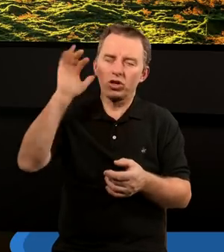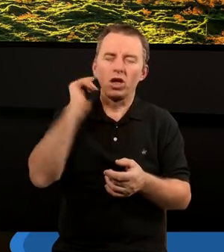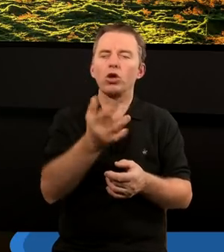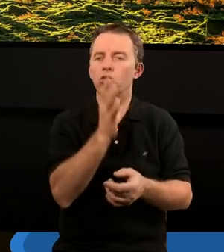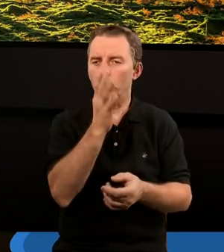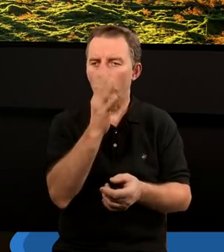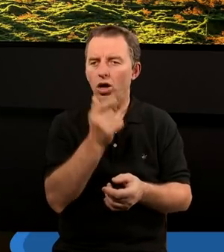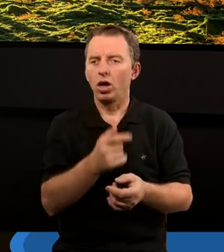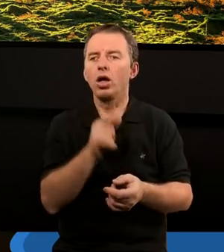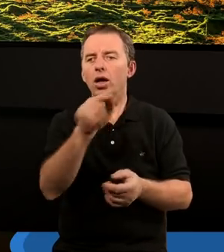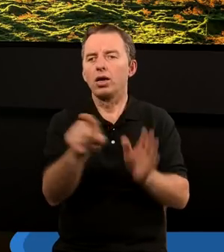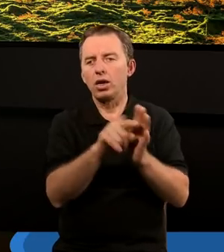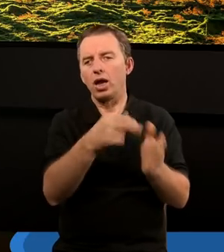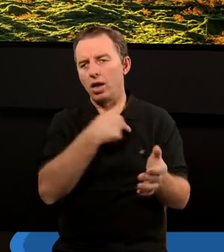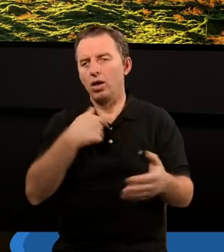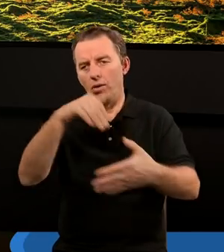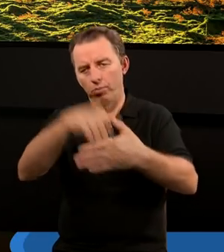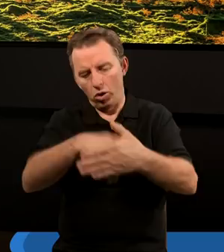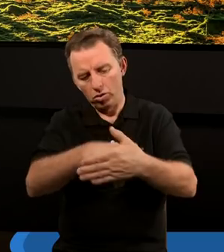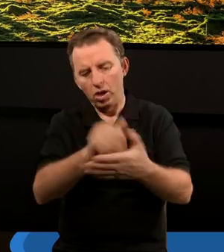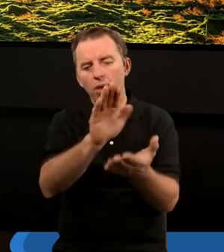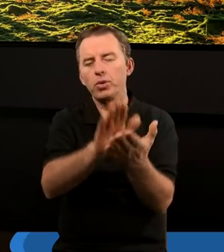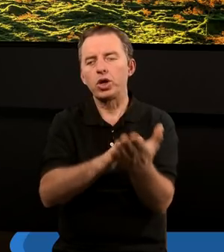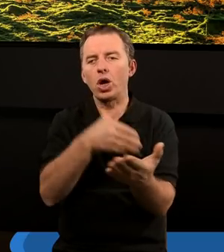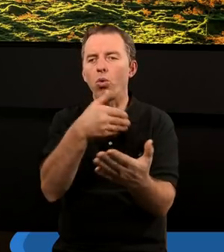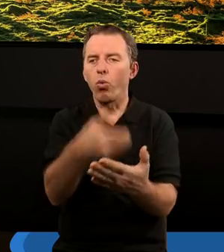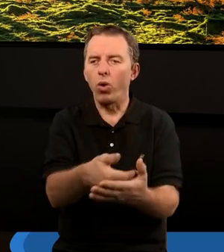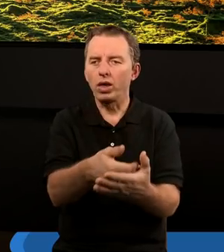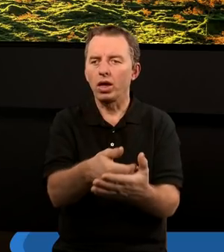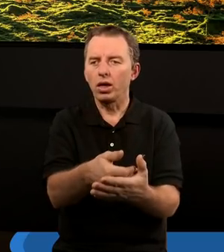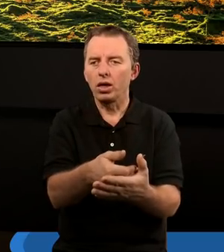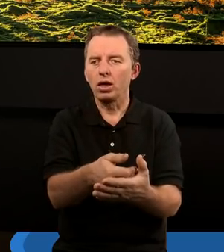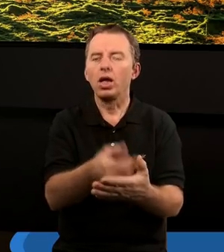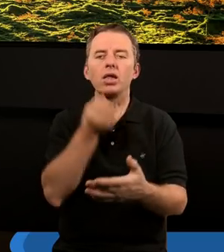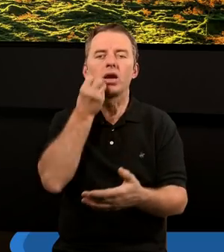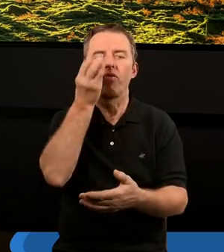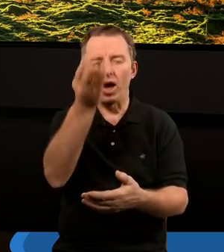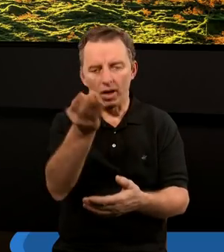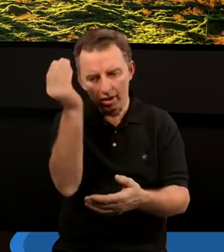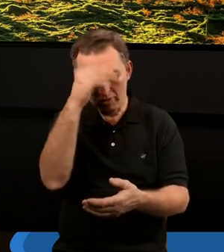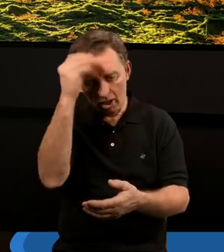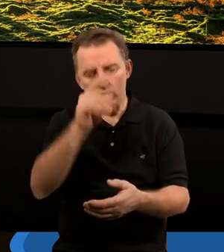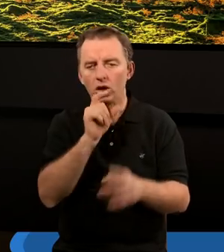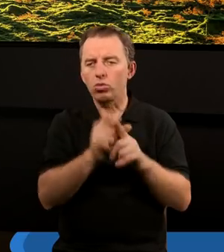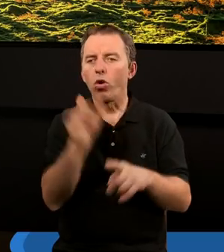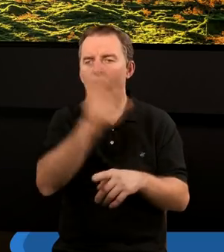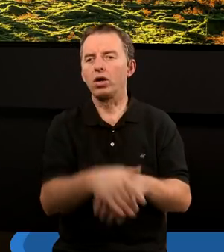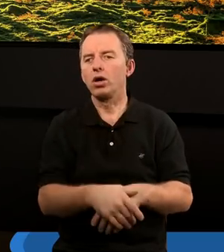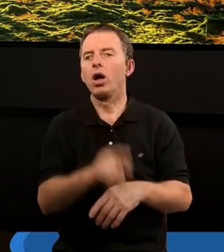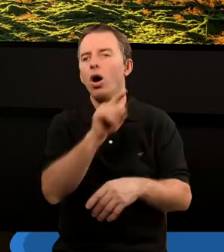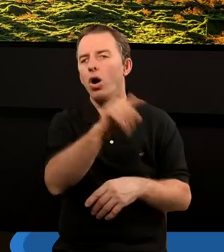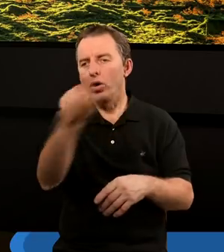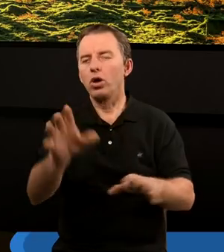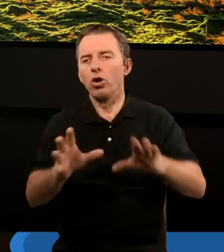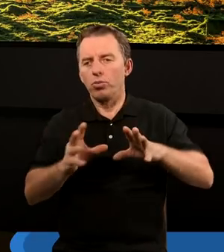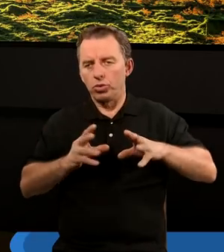są chyba dla nas w tym postępowaniu przykładem, co to znaczy trwać w nauce Słowa Bożego, że